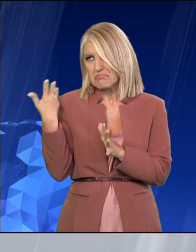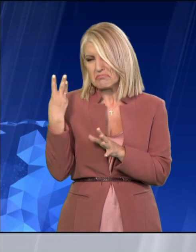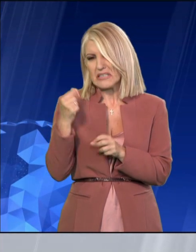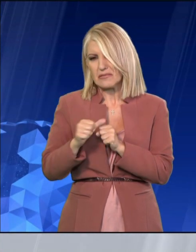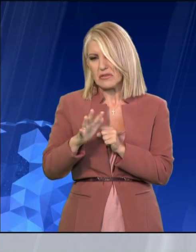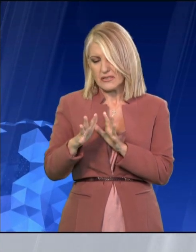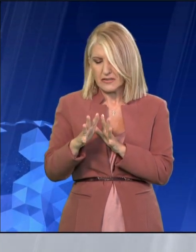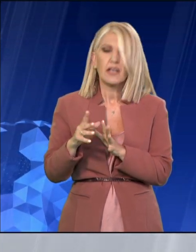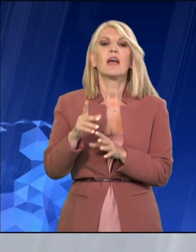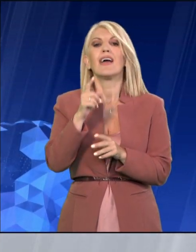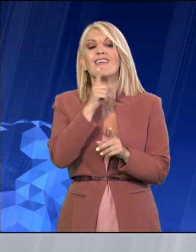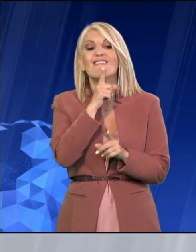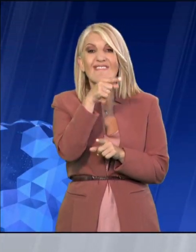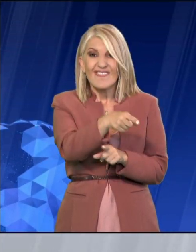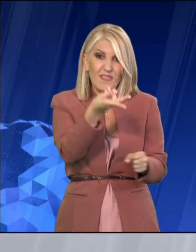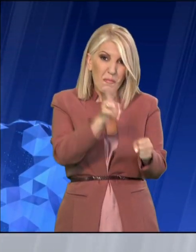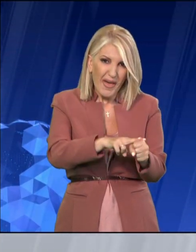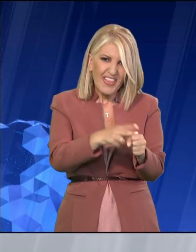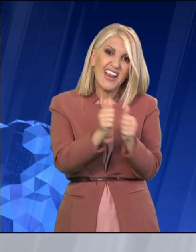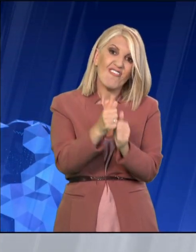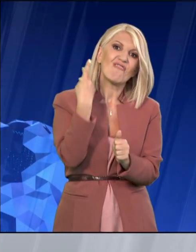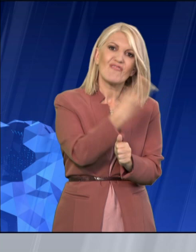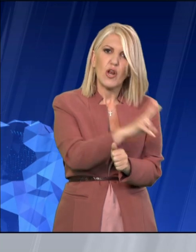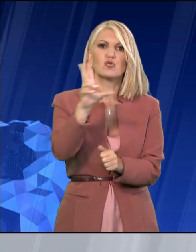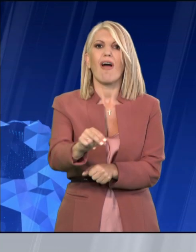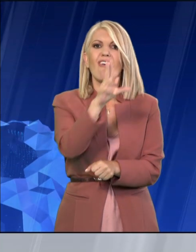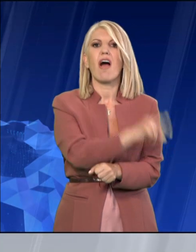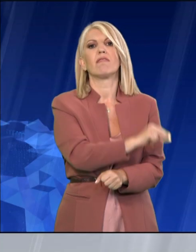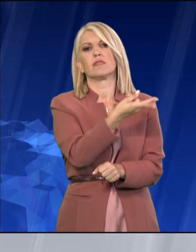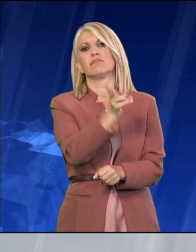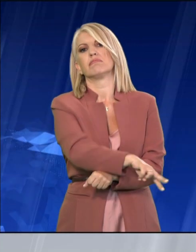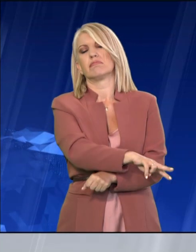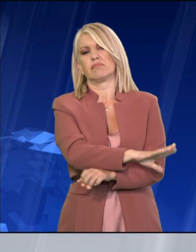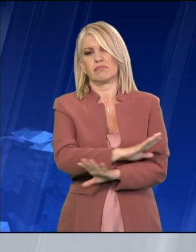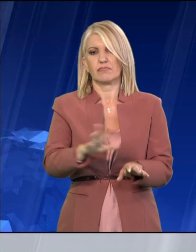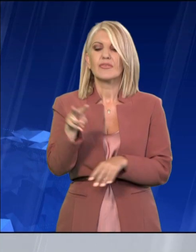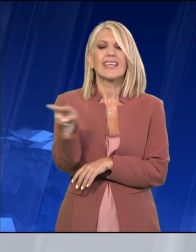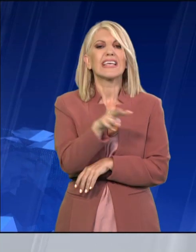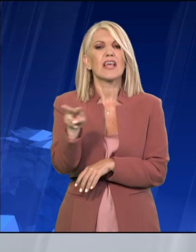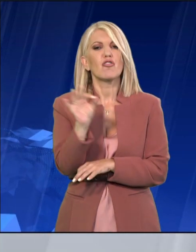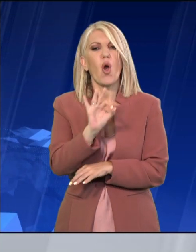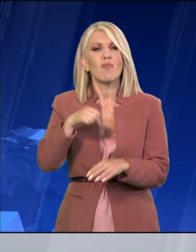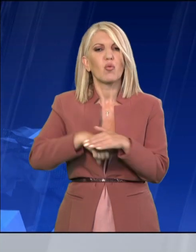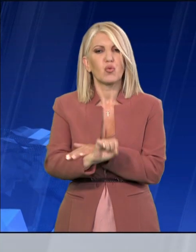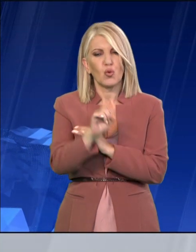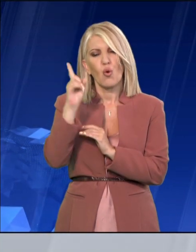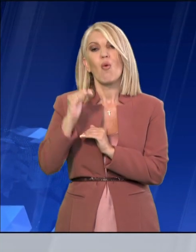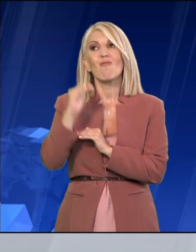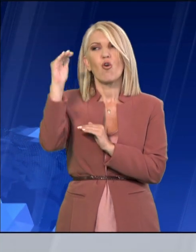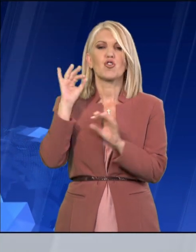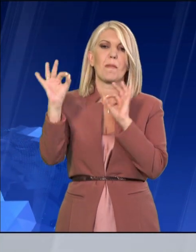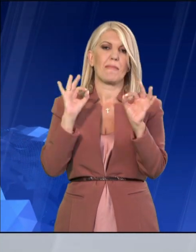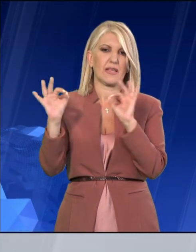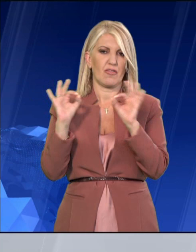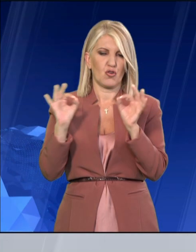Η ασφάλεια Πολυγύρου που είχε αναλάβει την έρευνα για την ενψυχρό δολοφονία του επιχειρηματία και τον τραυματισμό του φίλου του από τα πυρά των επιβενώντων